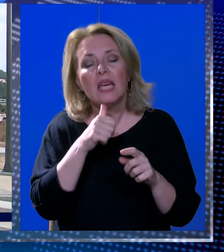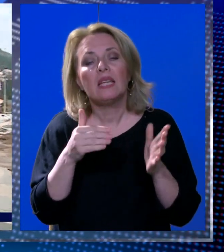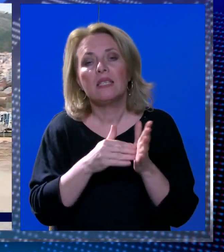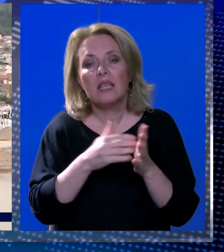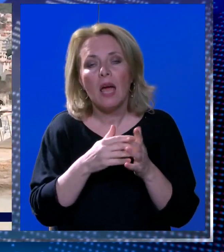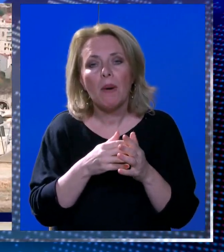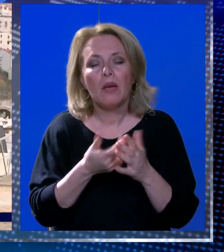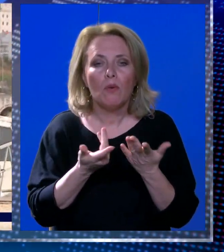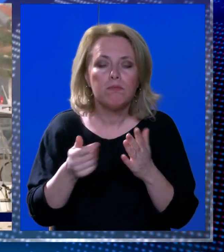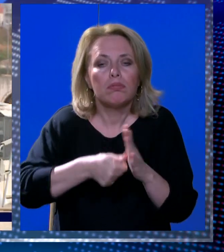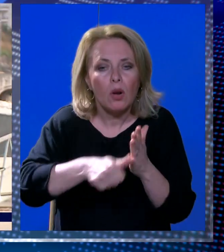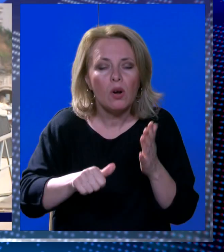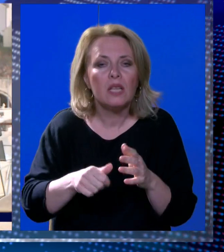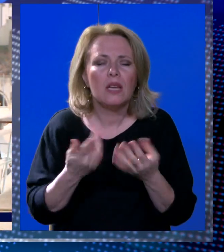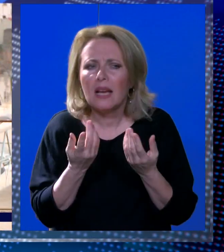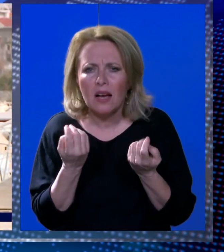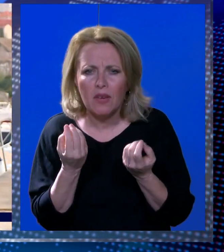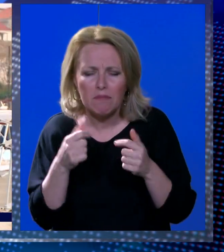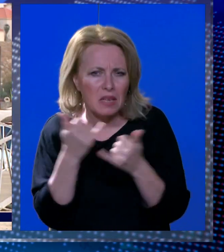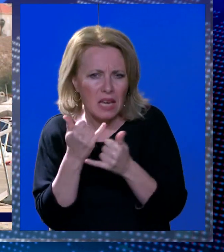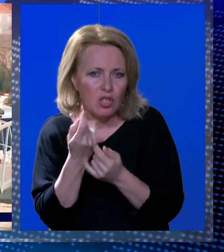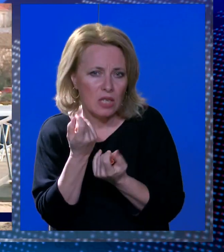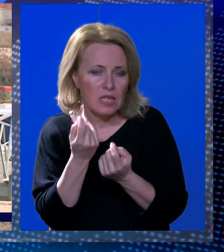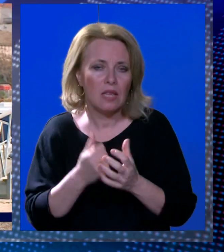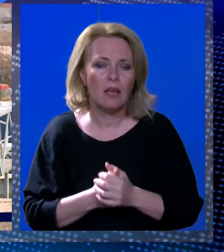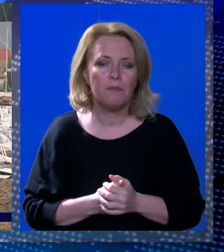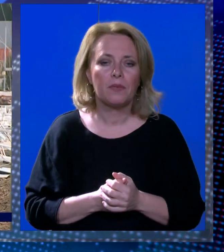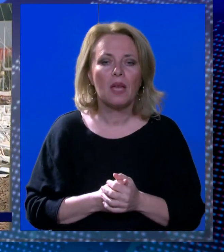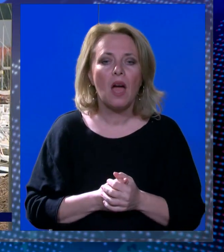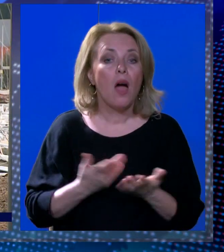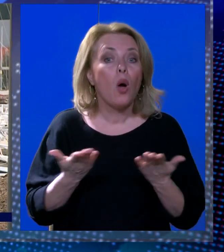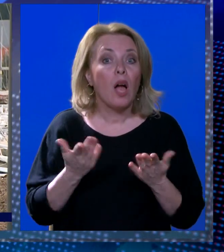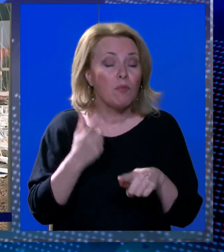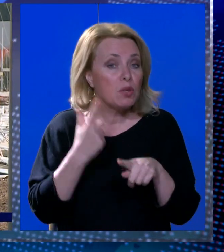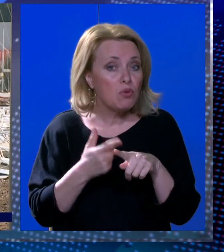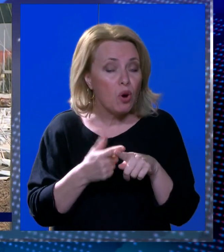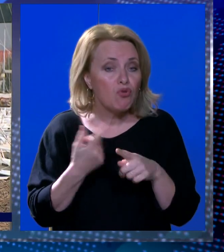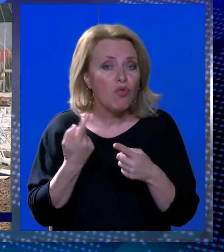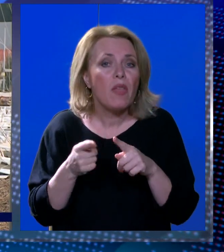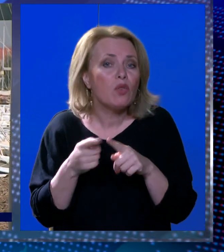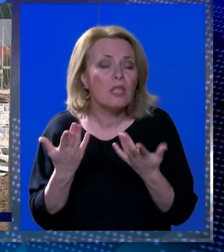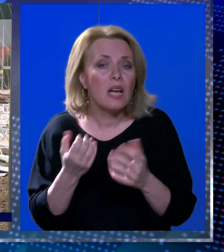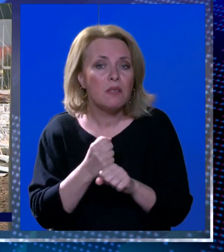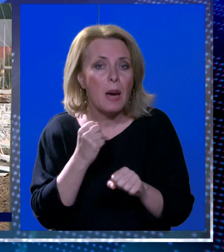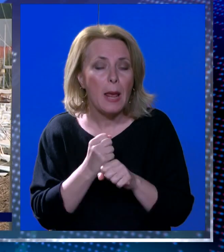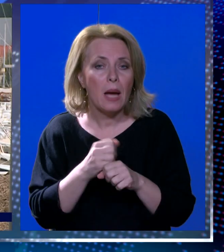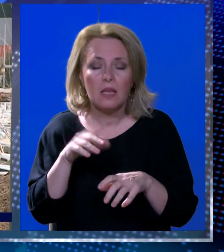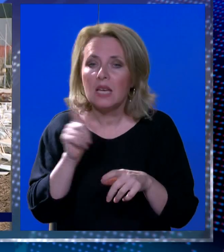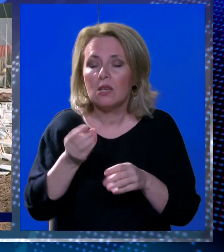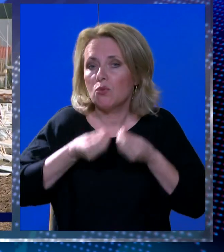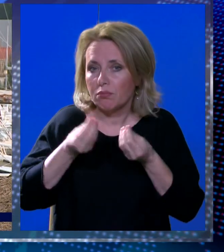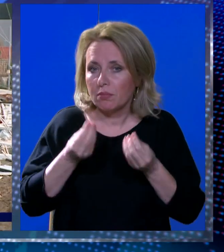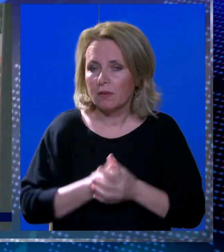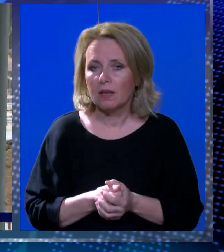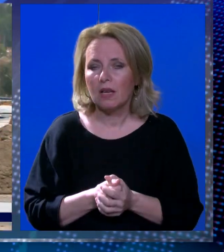ukloniti uočene nedostaci na dijelu instalacije ispred crpne stanice Batala. O kakvim konkretno nedostacima je zapravo riječ